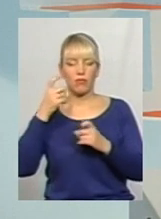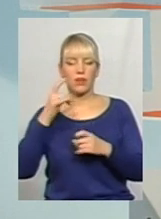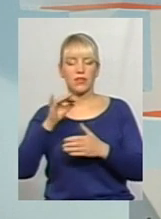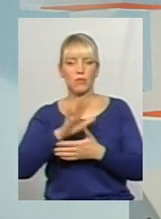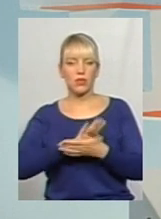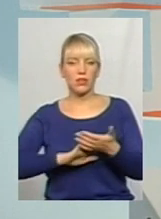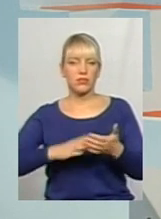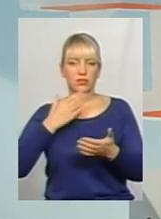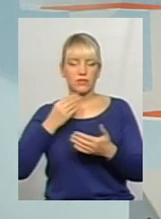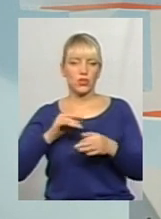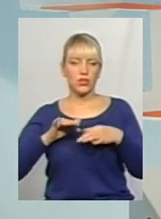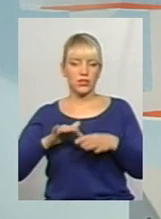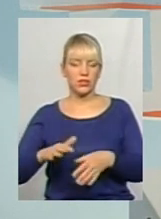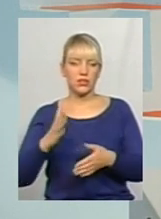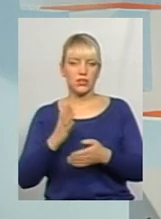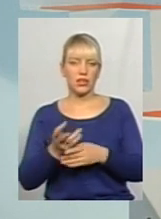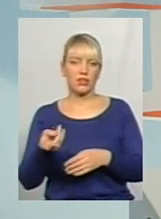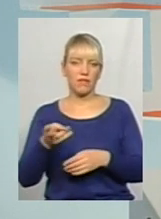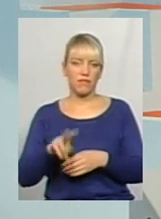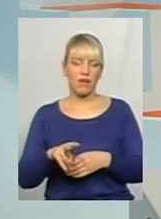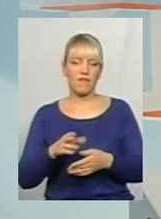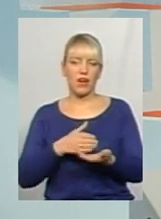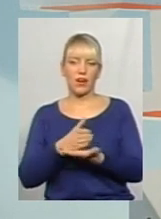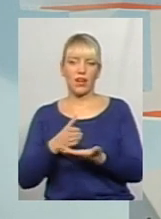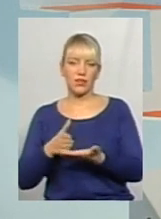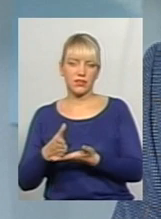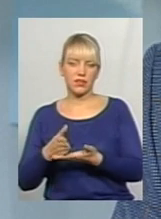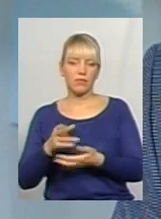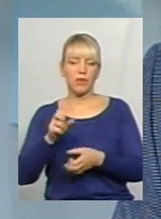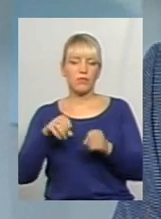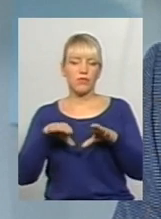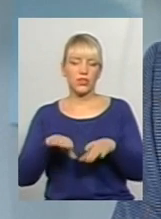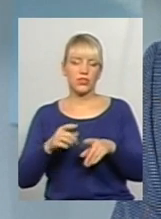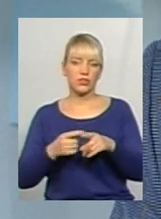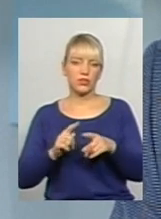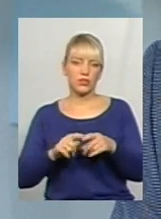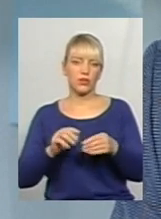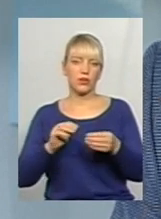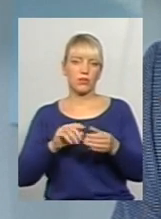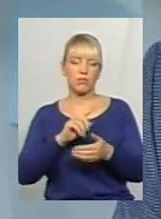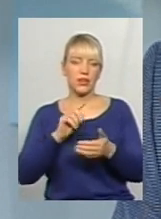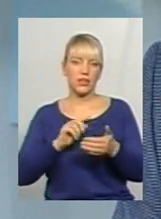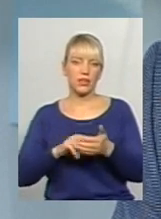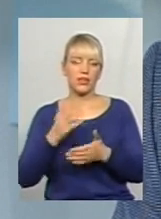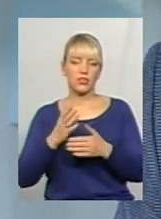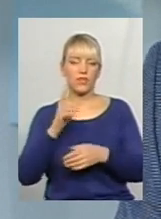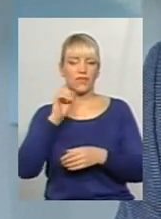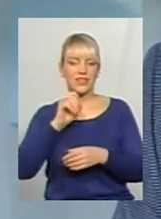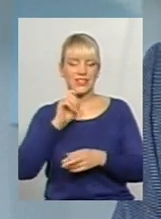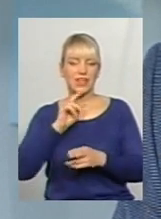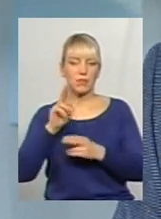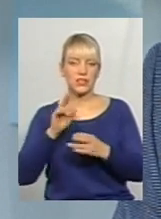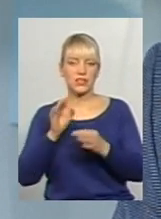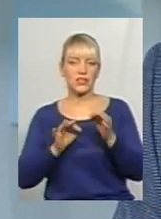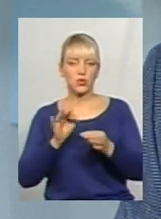подальших своїх дій. Є два варіанти по вирішенню даного питання. Якщо Вінницький апеляційний суд визнає,